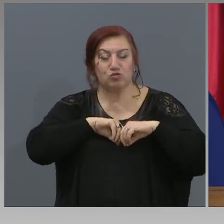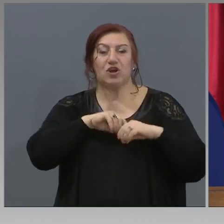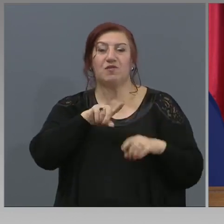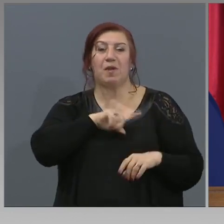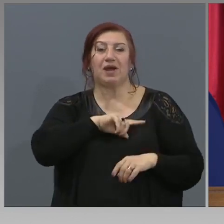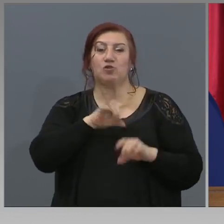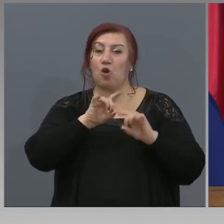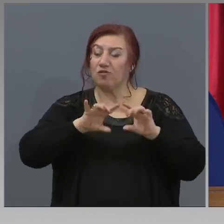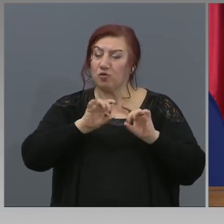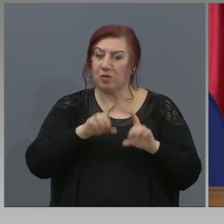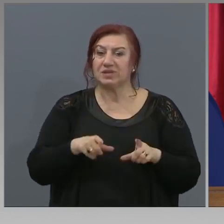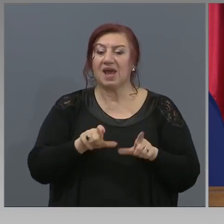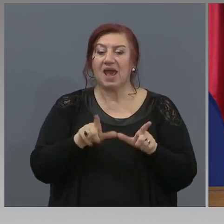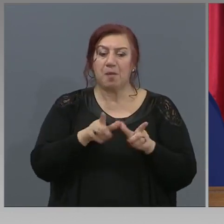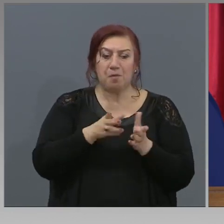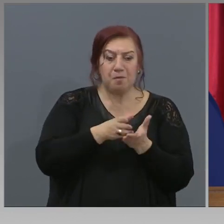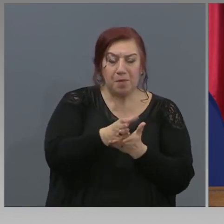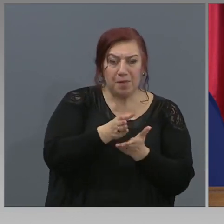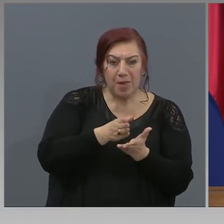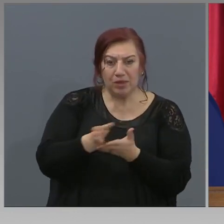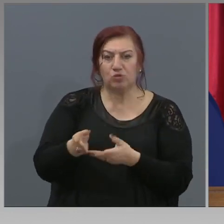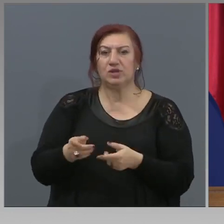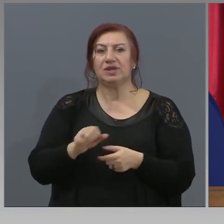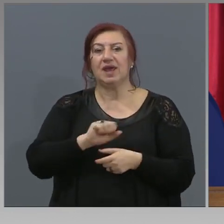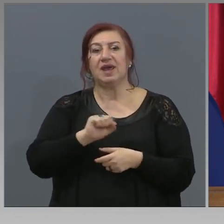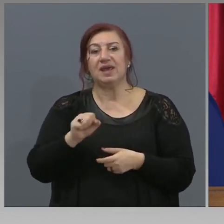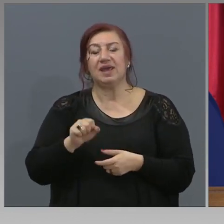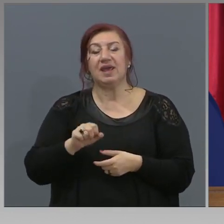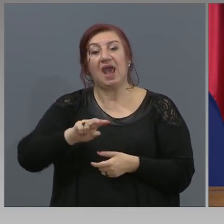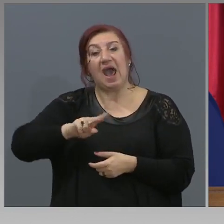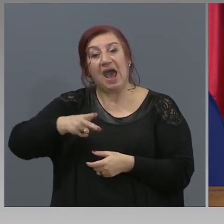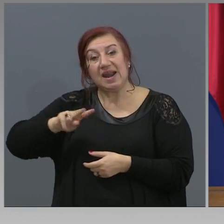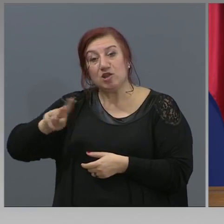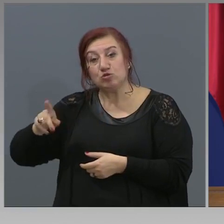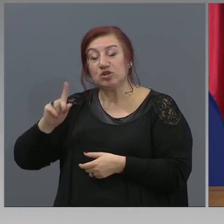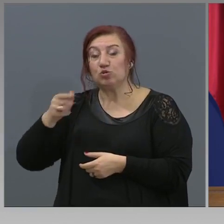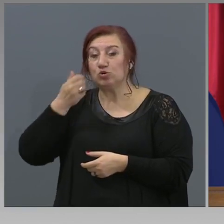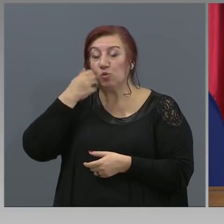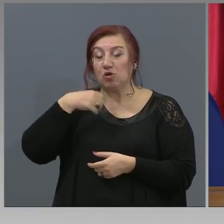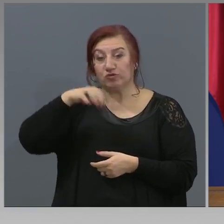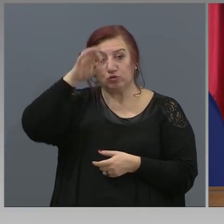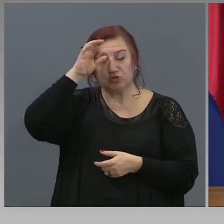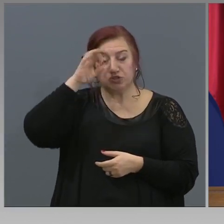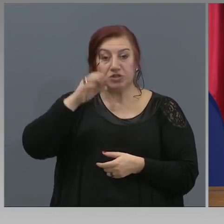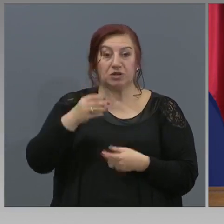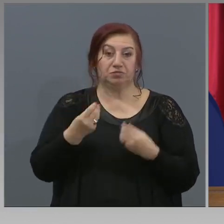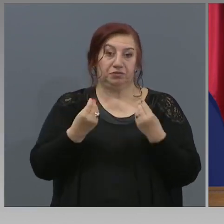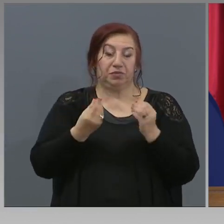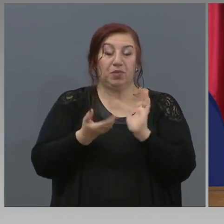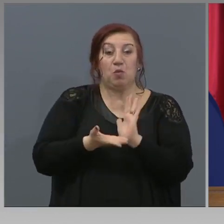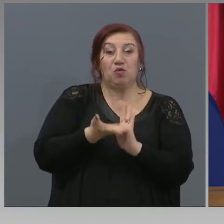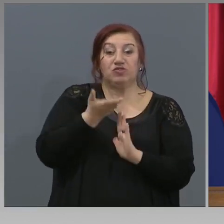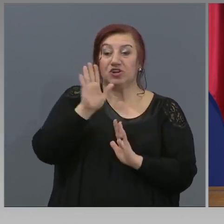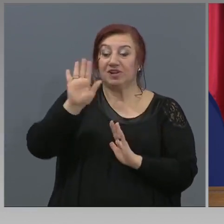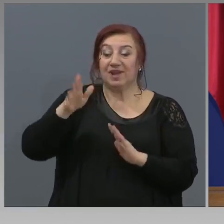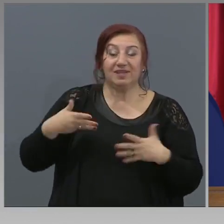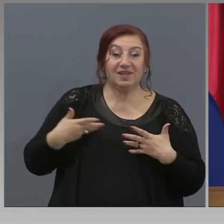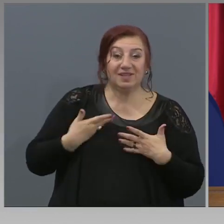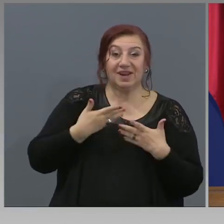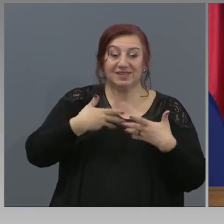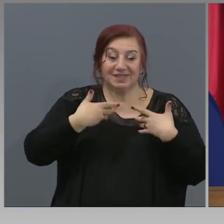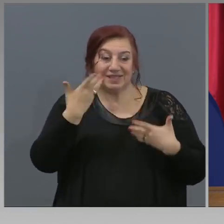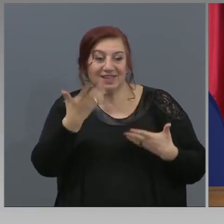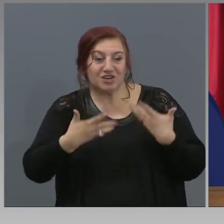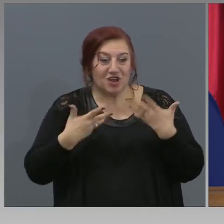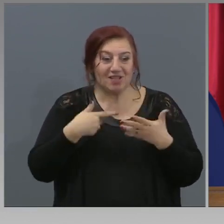и методите, и ресурсите, които ползват учениците като цяло са повишили интереса им за учения. Днес най